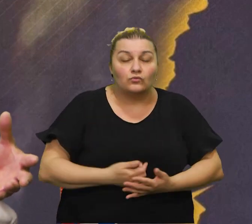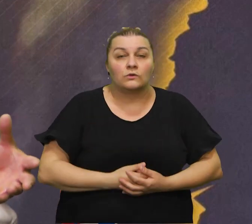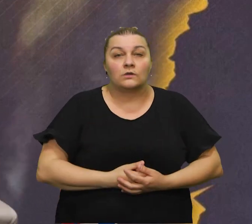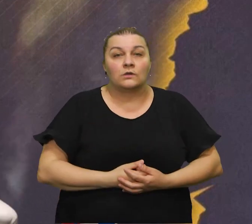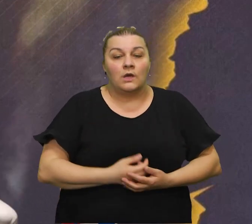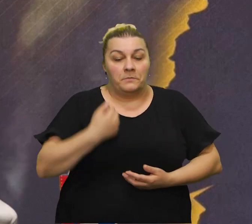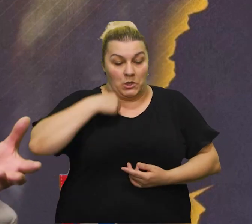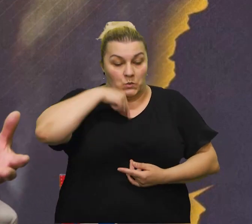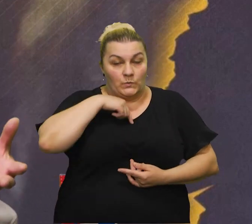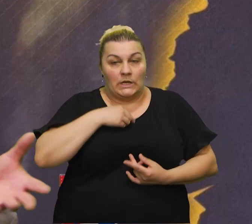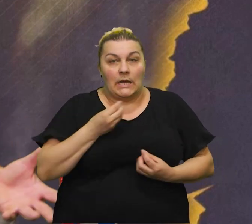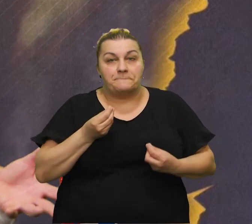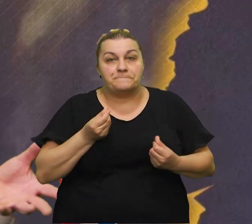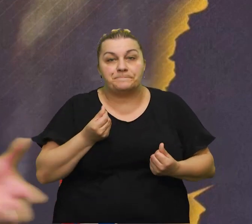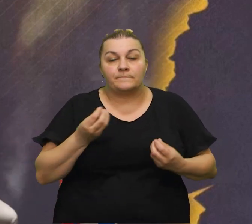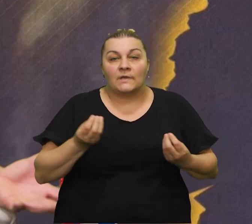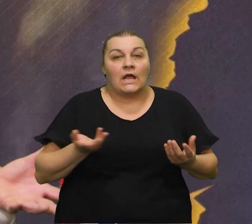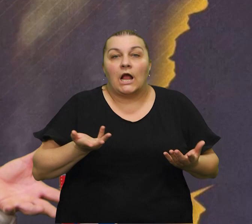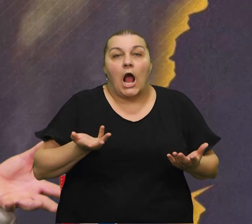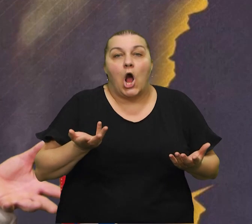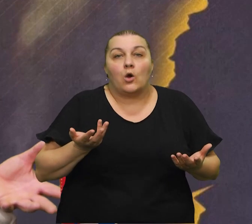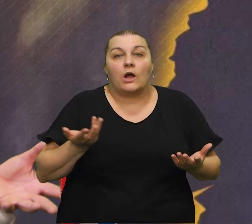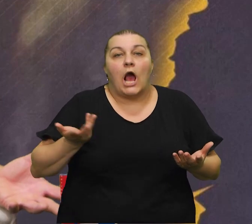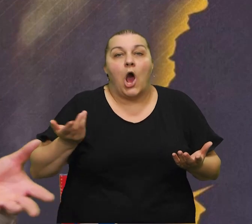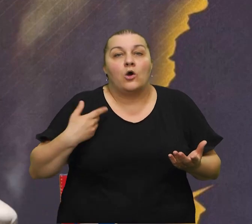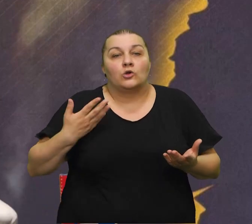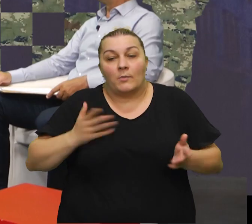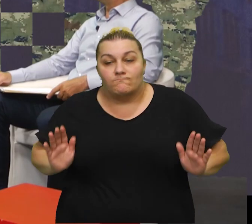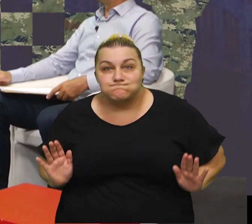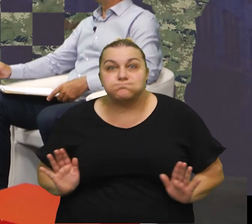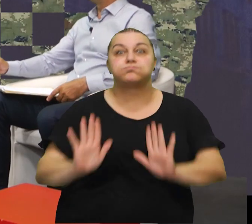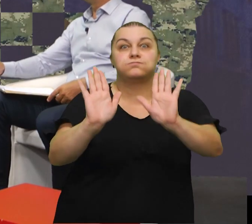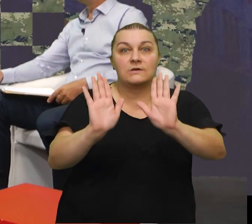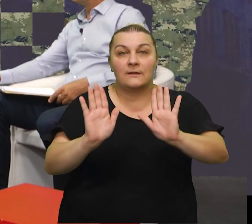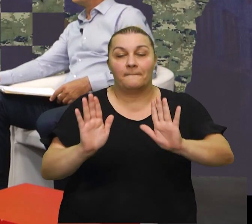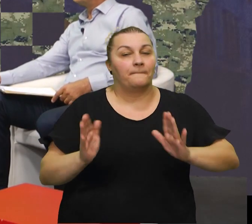mene je podala me nešto reka kako će ja taj ostav katapultiralo i sad ajde ja govorim